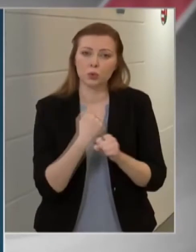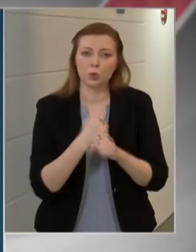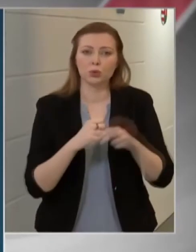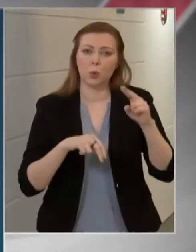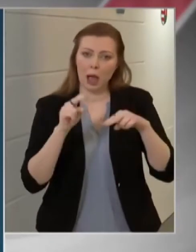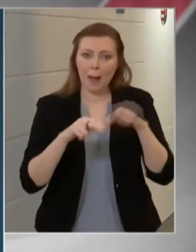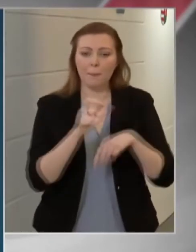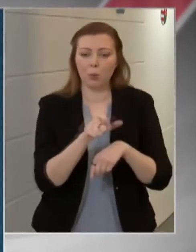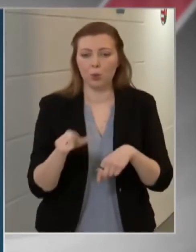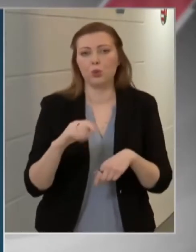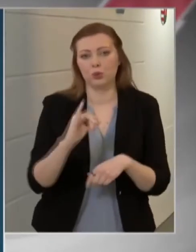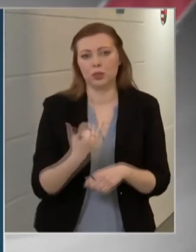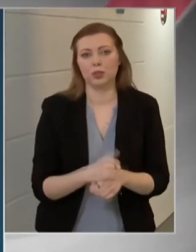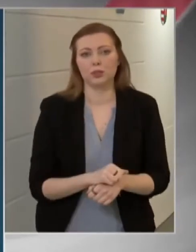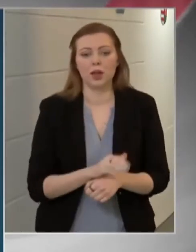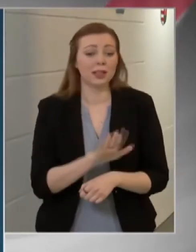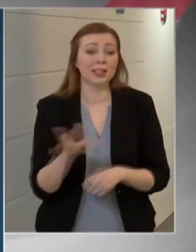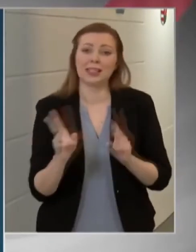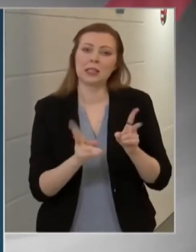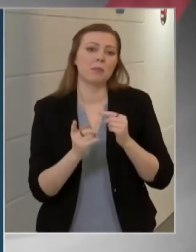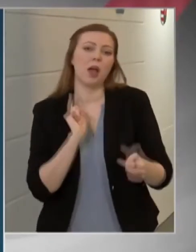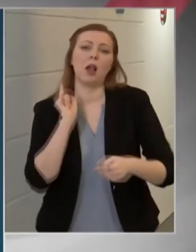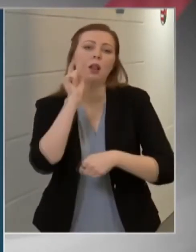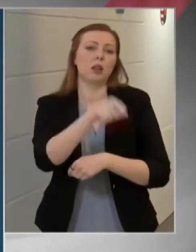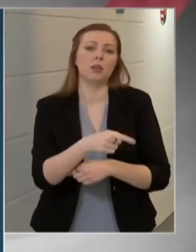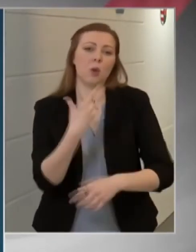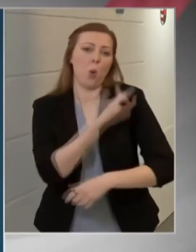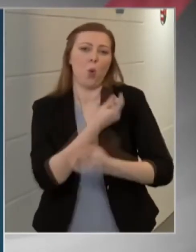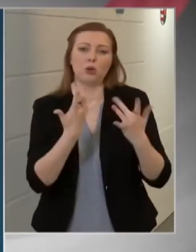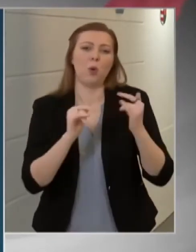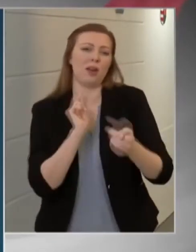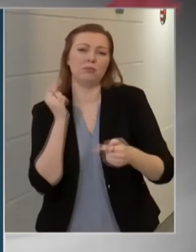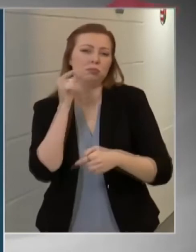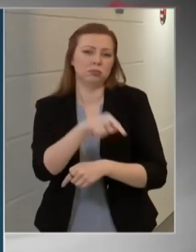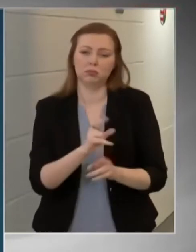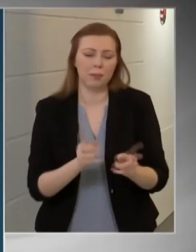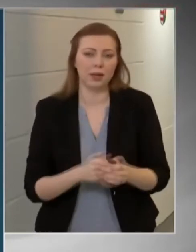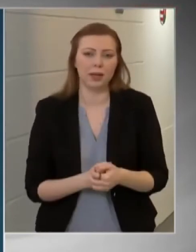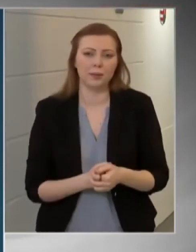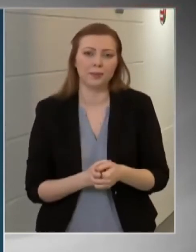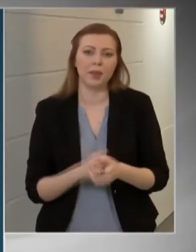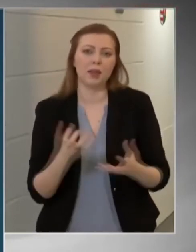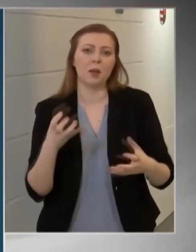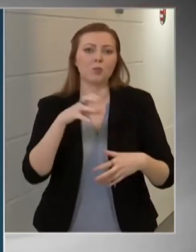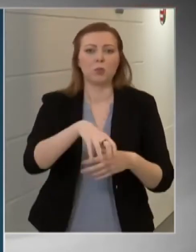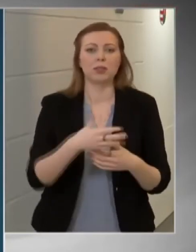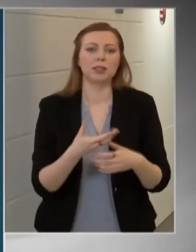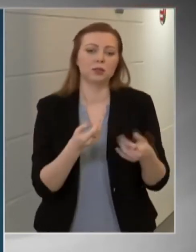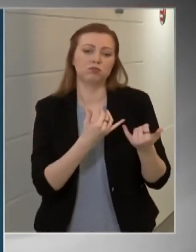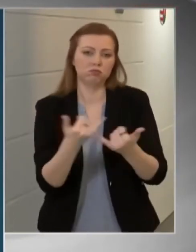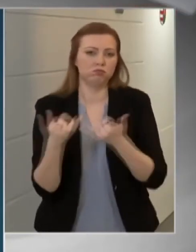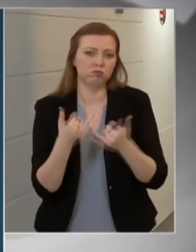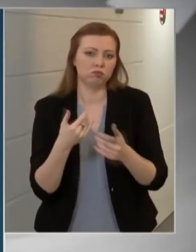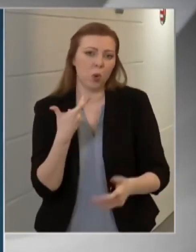helyekre mobil oltócsapatok érkeznek majd, és végzik el a feladatot. Egy mobil oltócsoportot fogunk